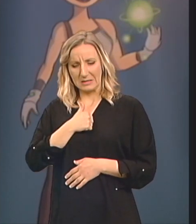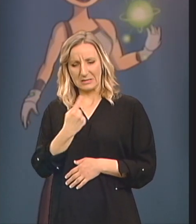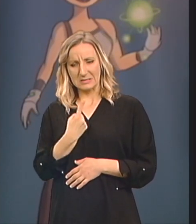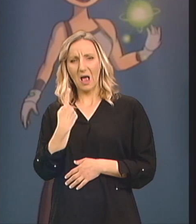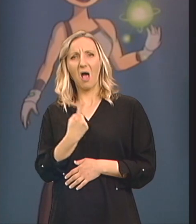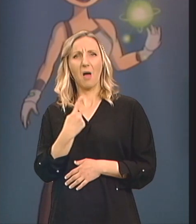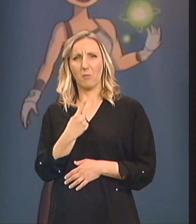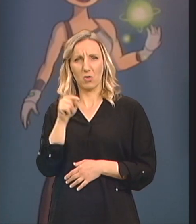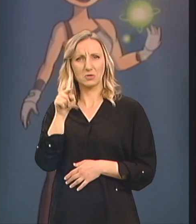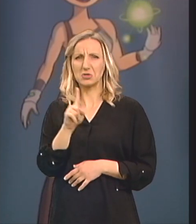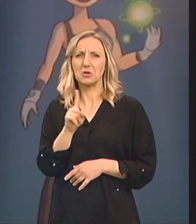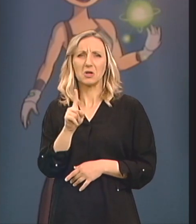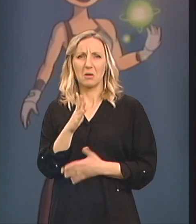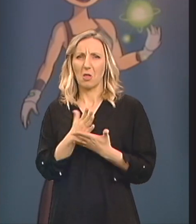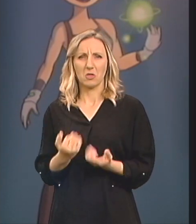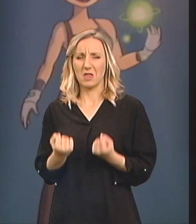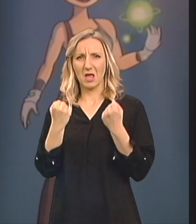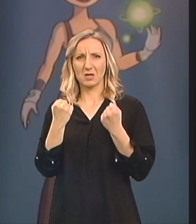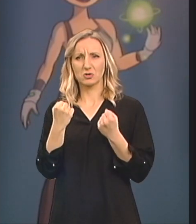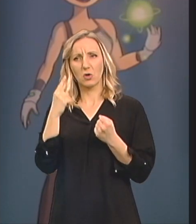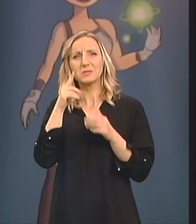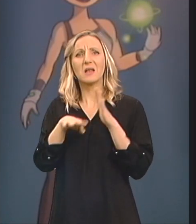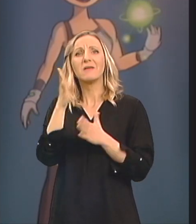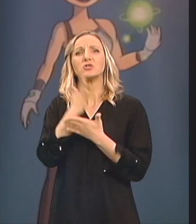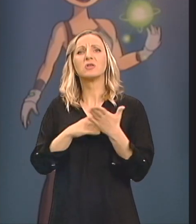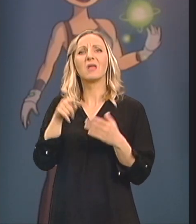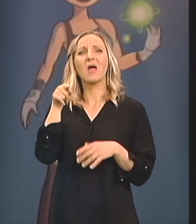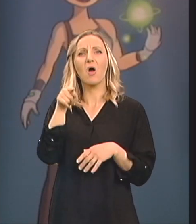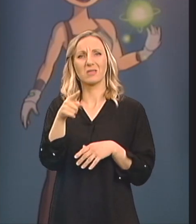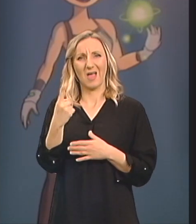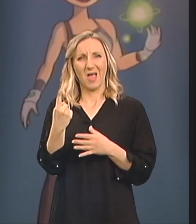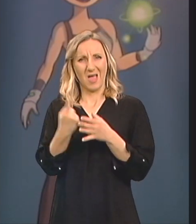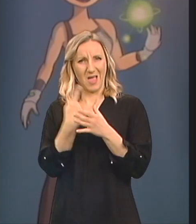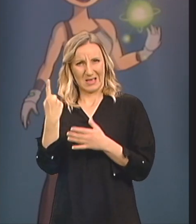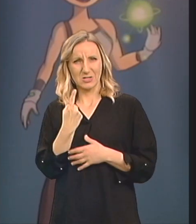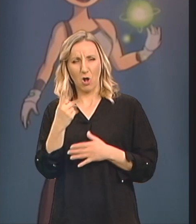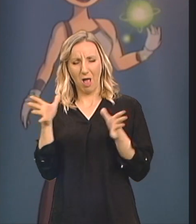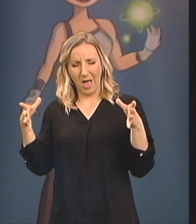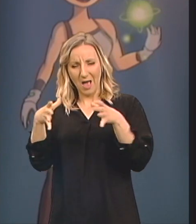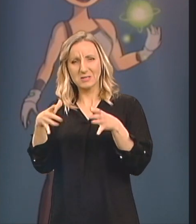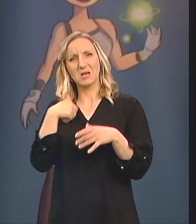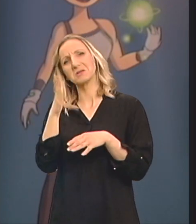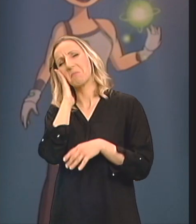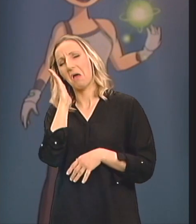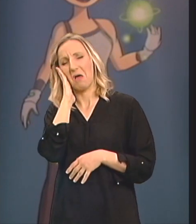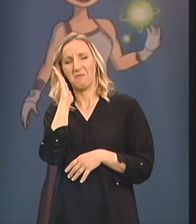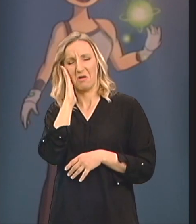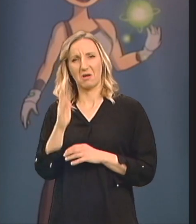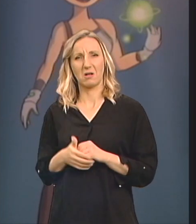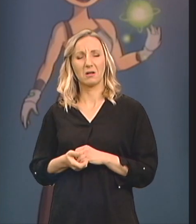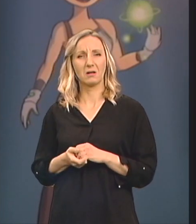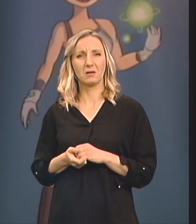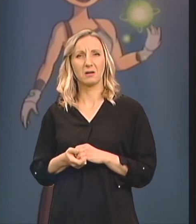Ne znam Mislim da sam Najveći dio Te izolacije U stvari prespavala Imala sam momente